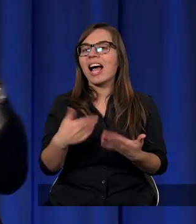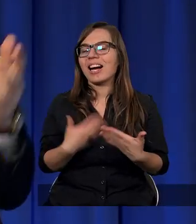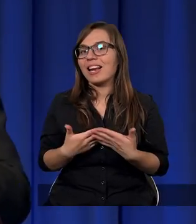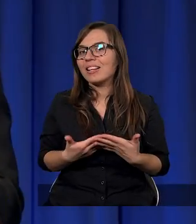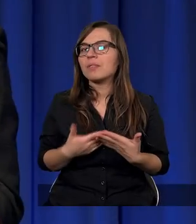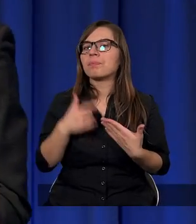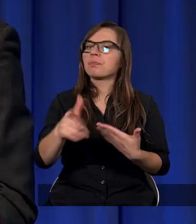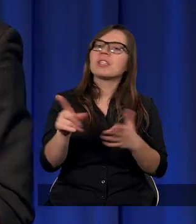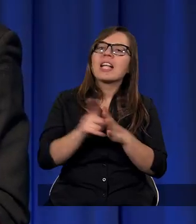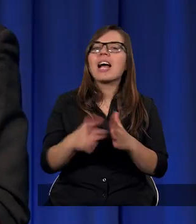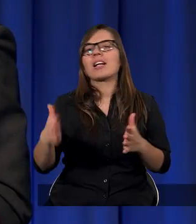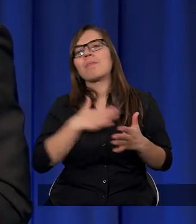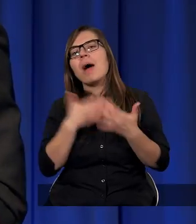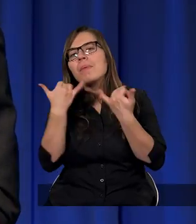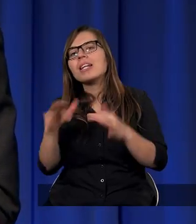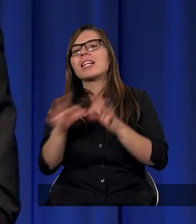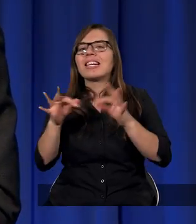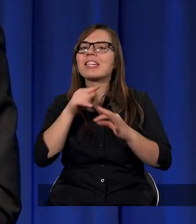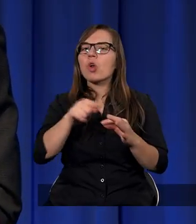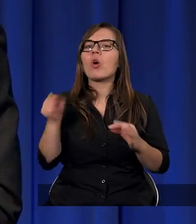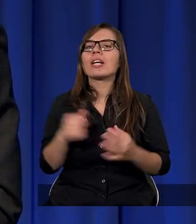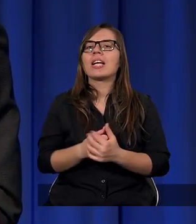Mamy chociażby Uriasza Smyfa,